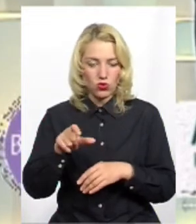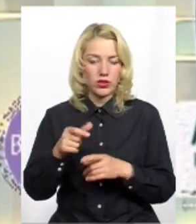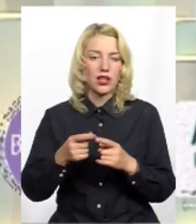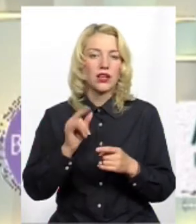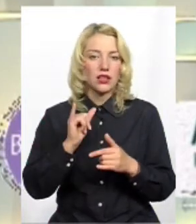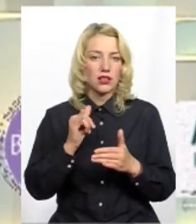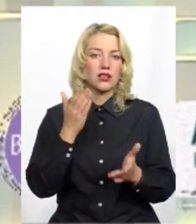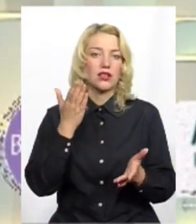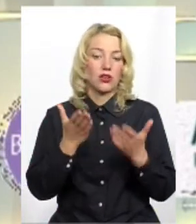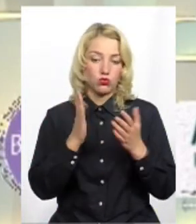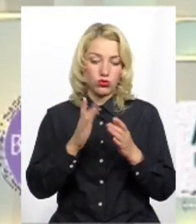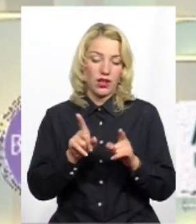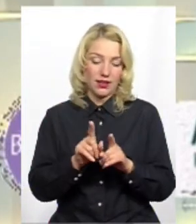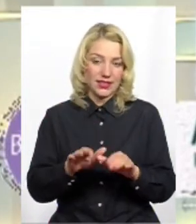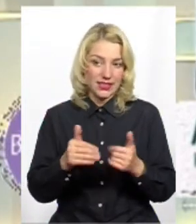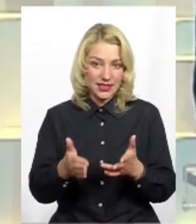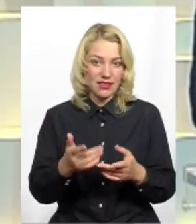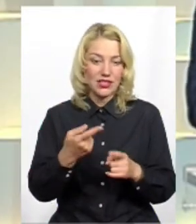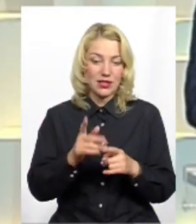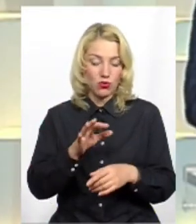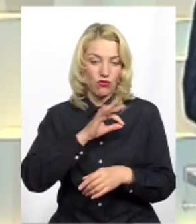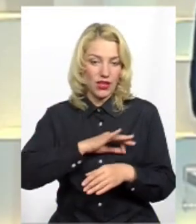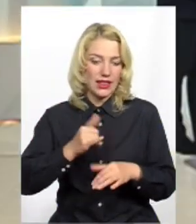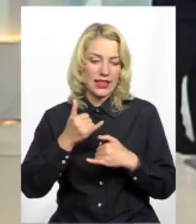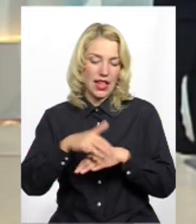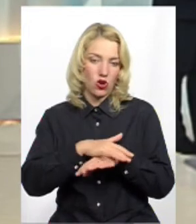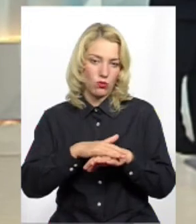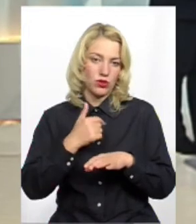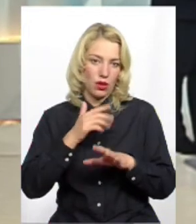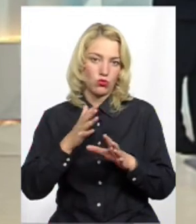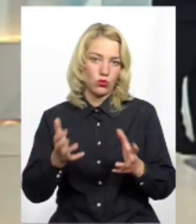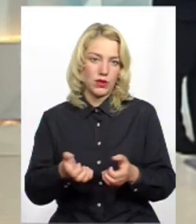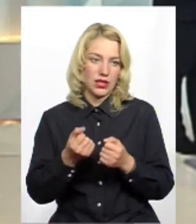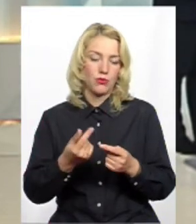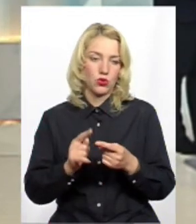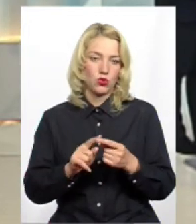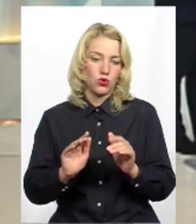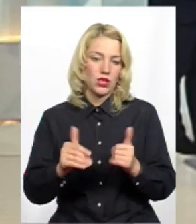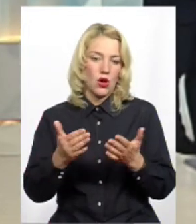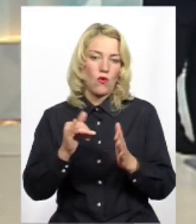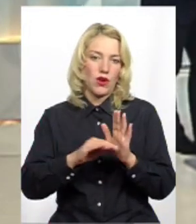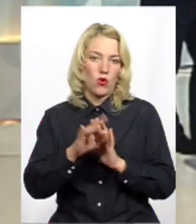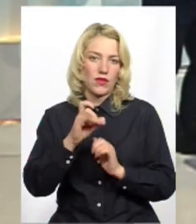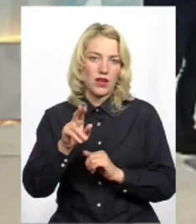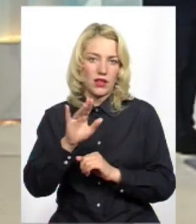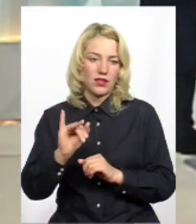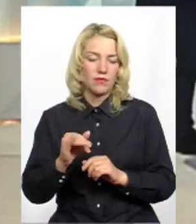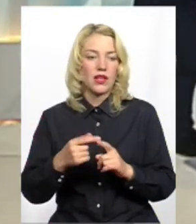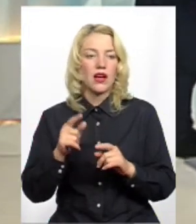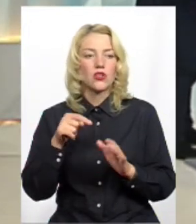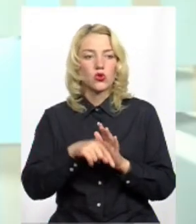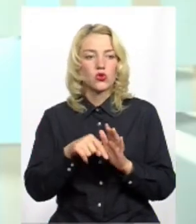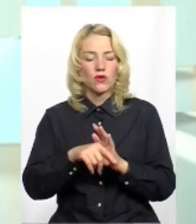будуть такі ініціативи і це буде вигодно громаді, я, звісно, буду підтримувати дані ці ініціативи Верховній Раді. Ну, стосовно